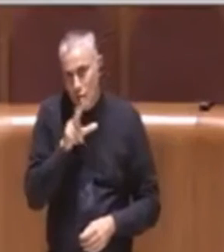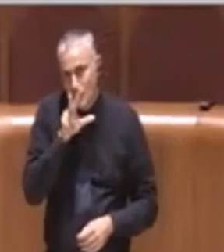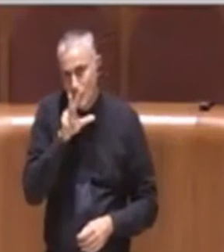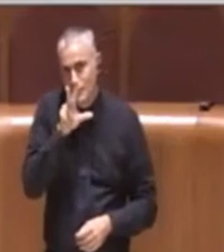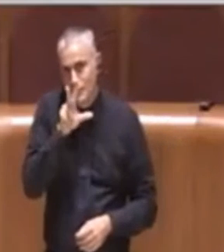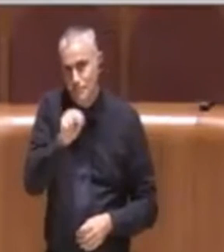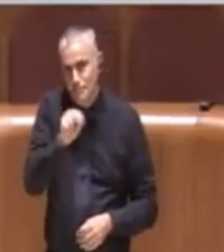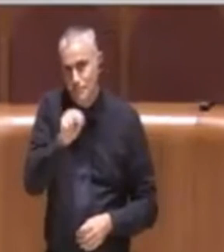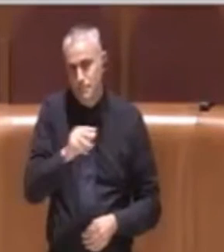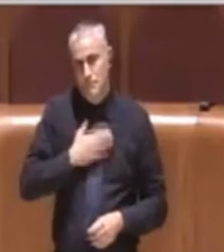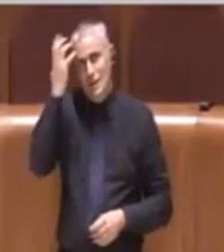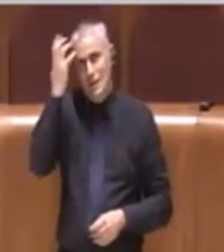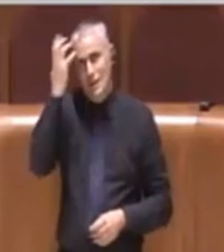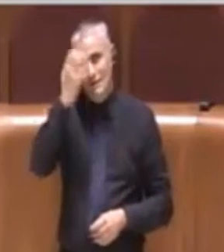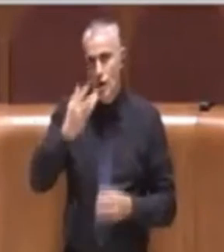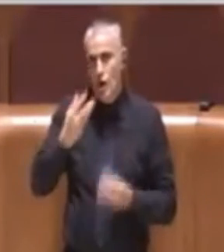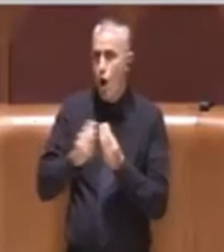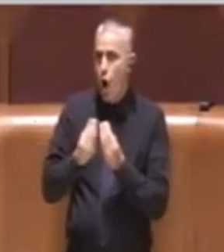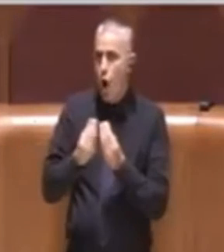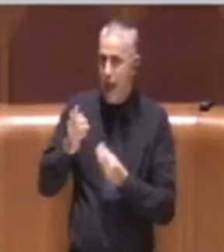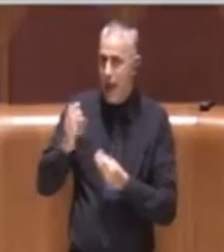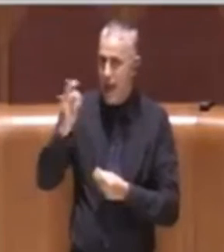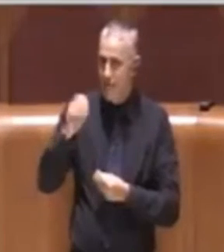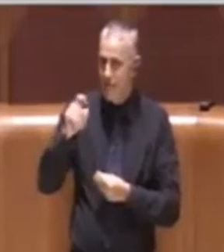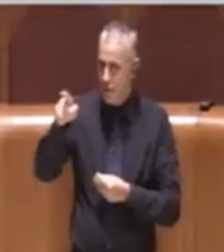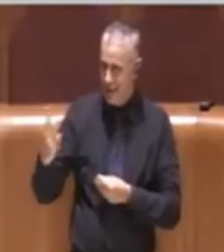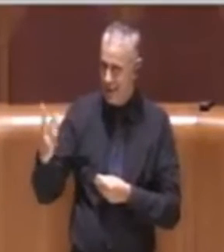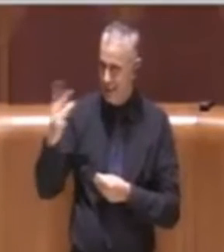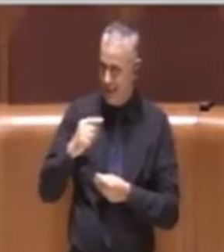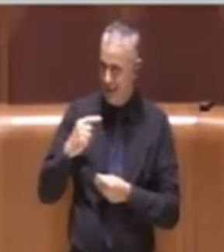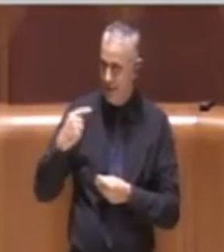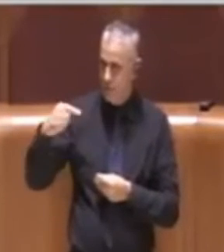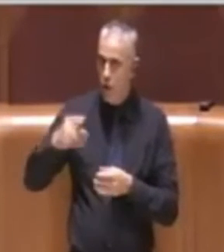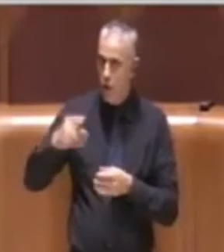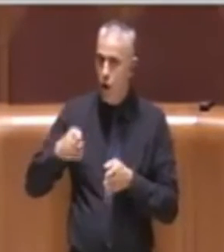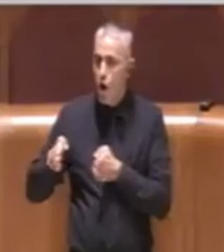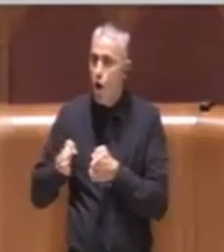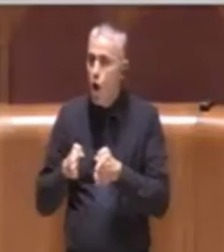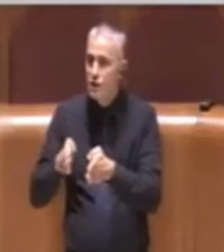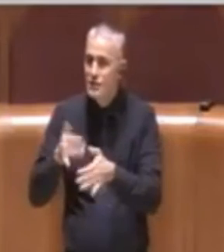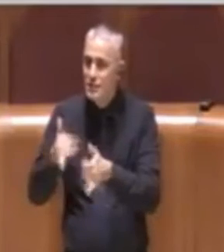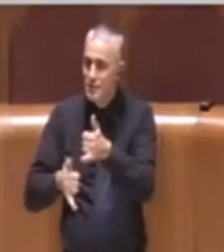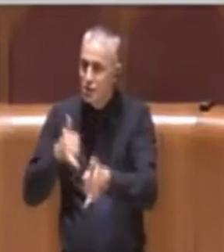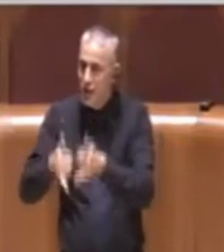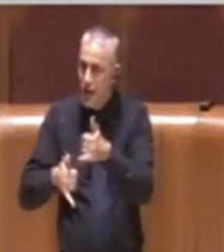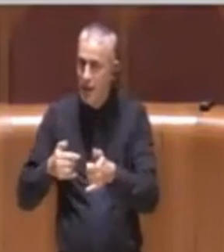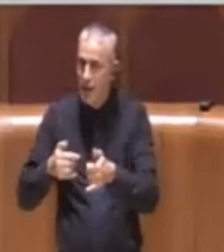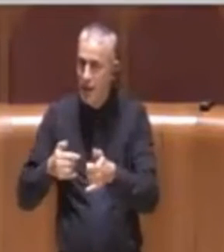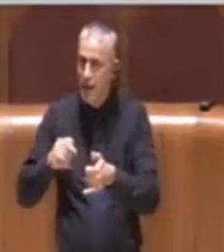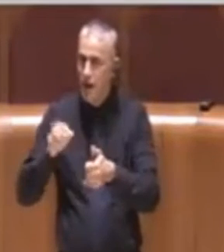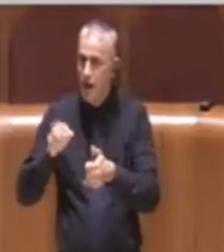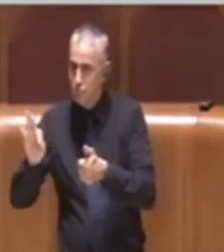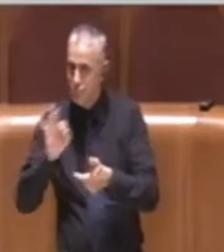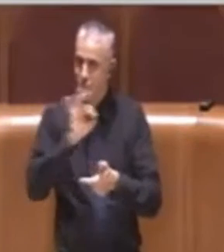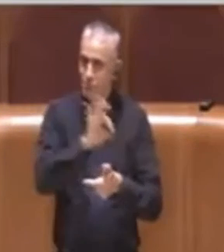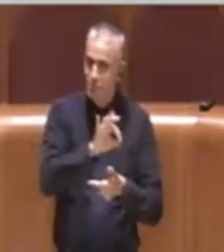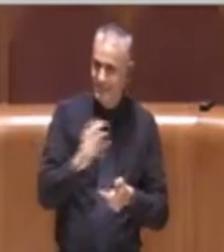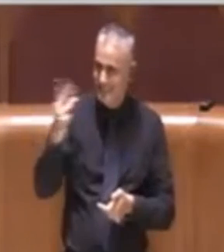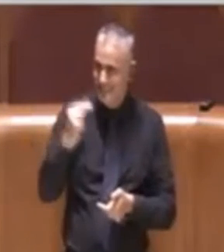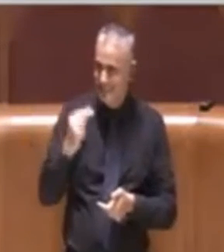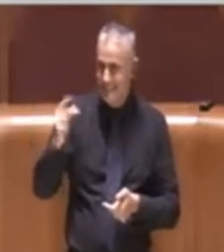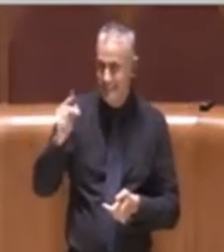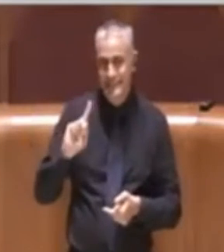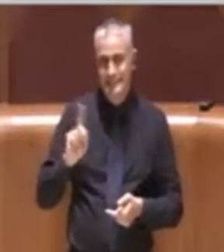riflessioni, perché il collega Figlomeni, menzionando alcune corsie ciclabili, mi consenta, collega, ha detto un po' di